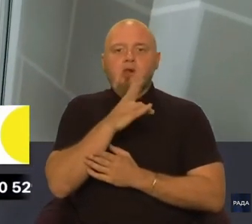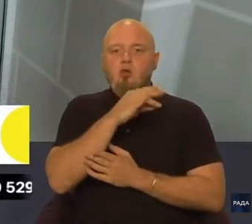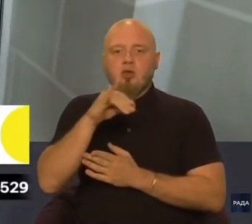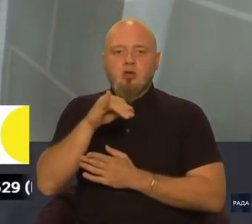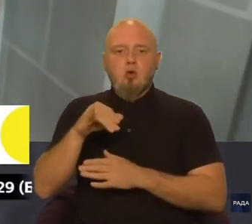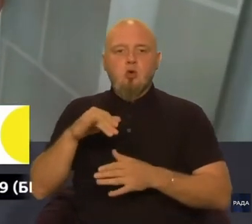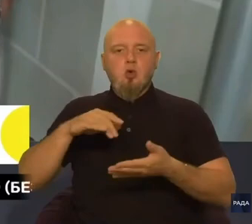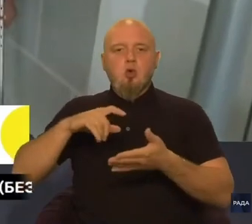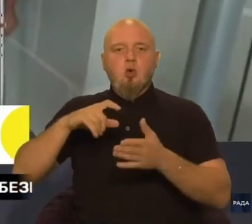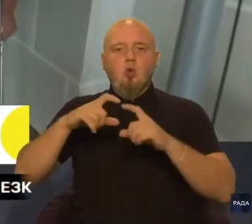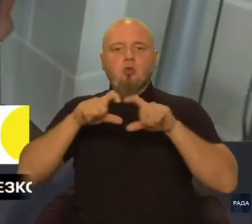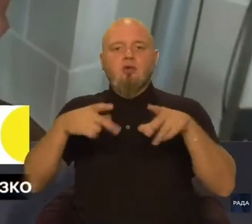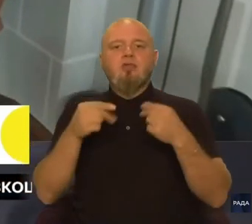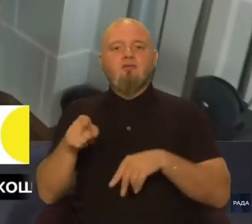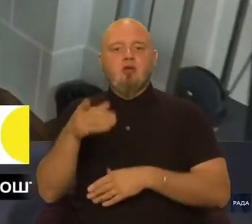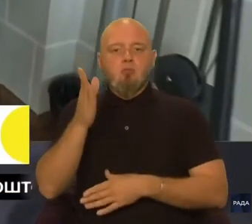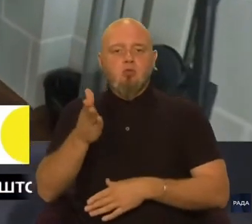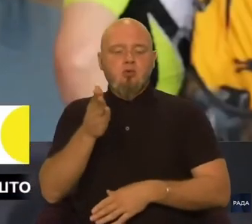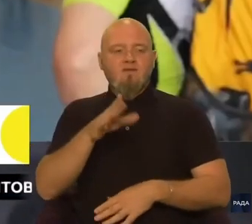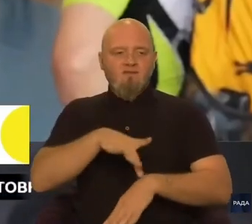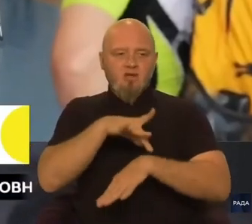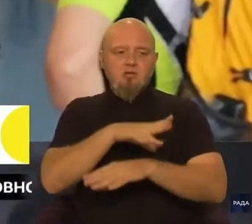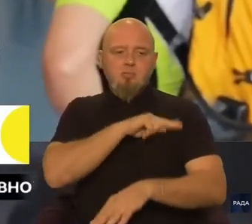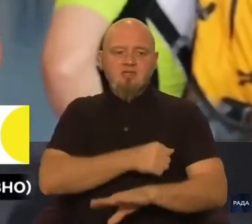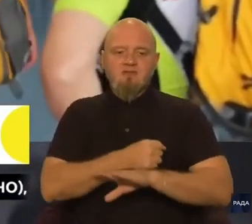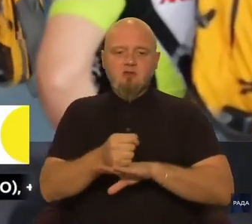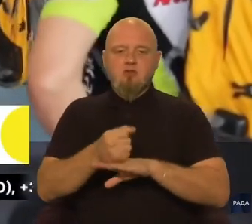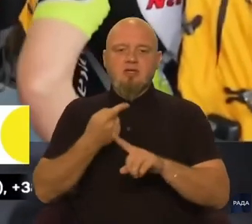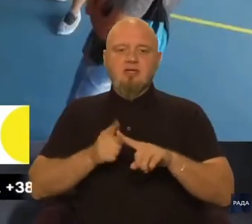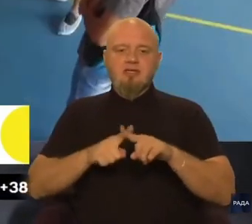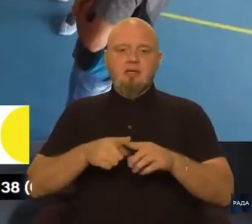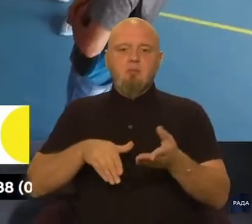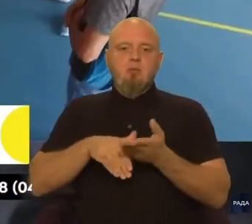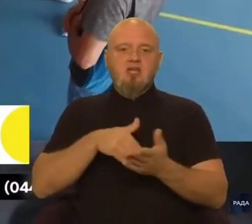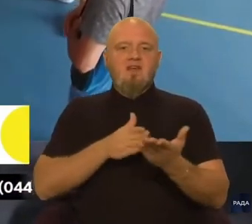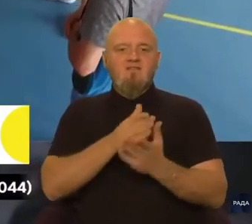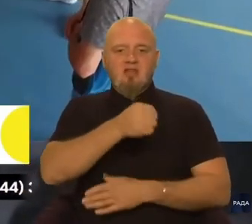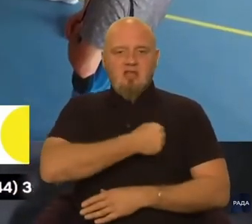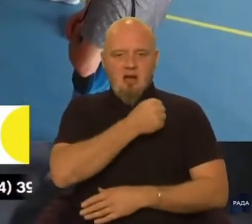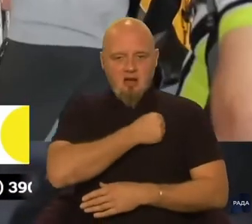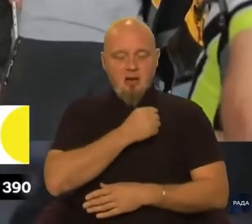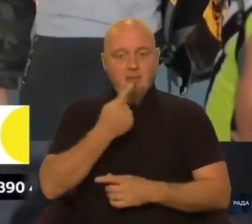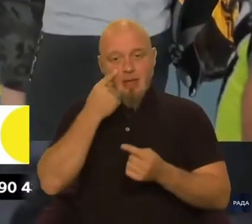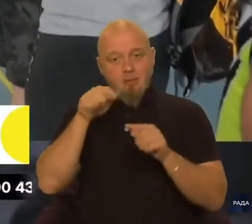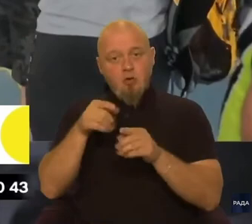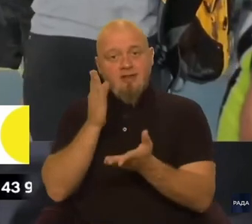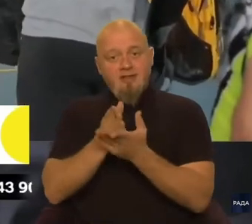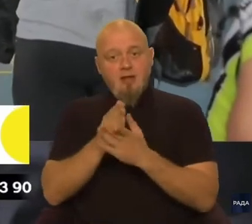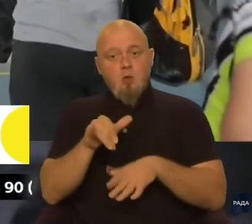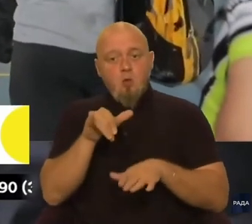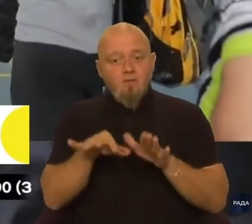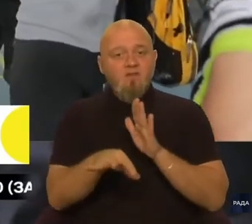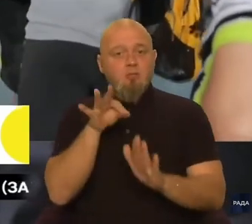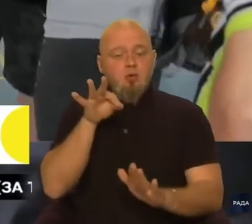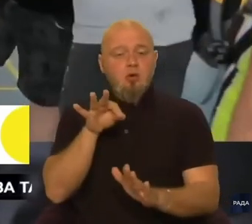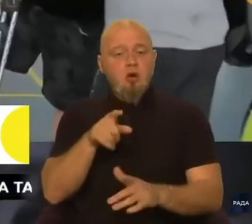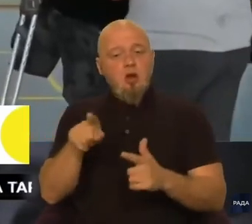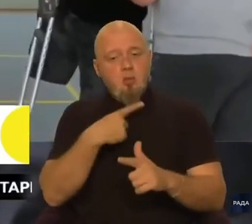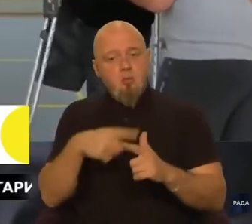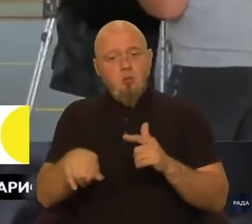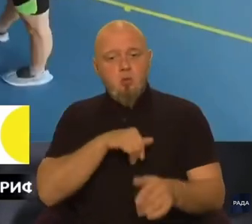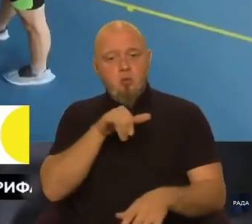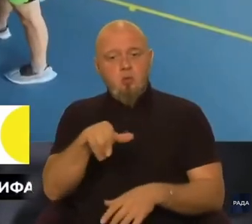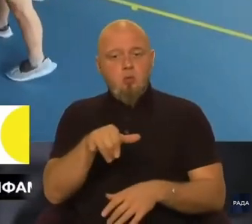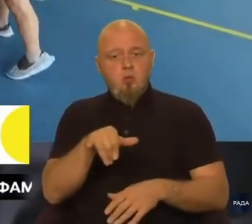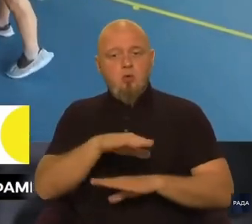будуть фактично працевлаштовані ці помічники ветерана. Пріоритет є у виборі або у